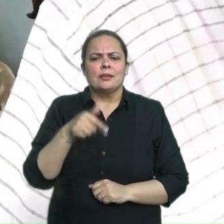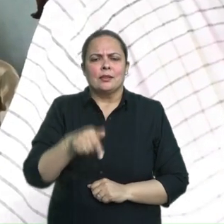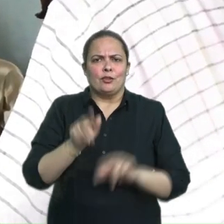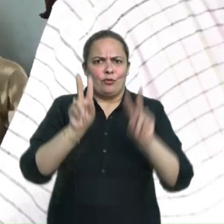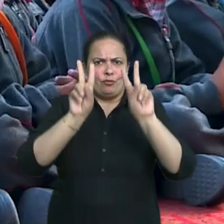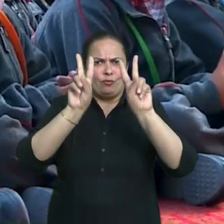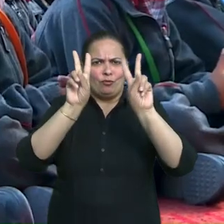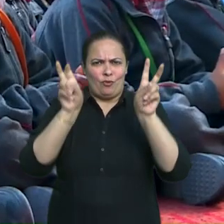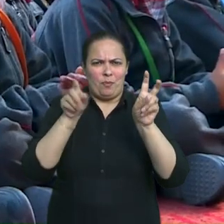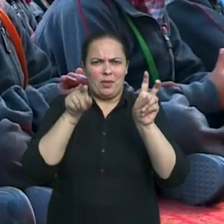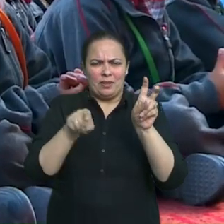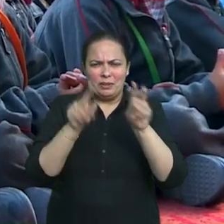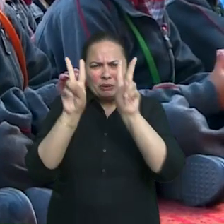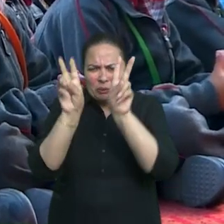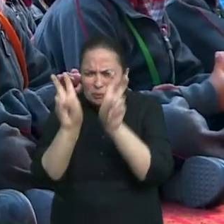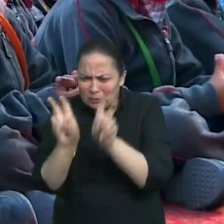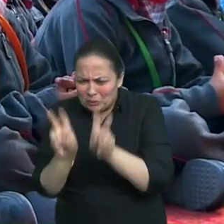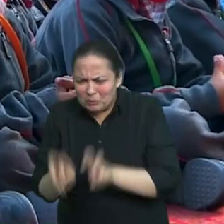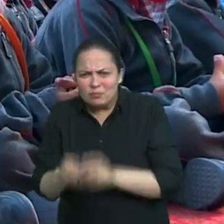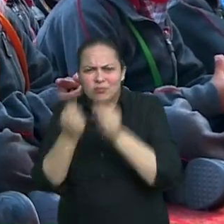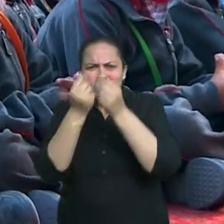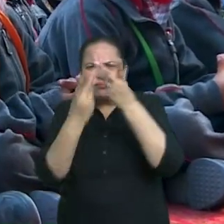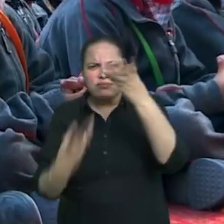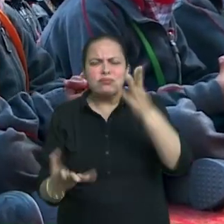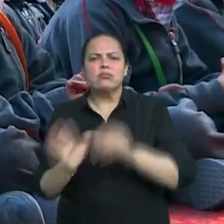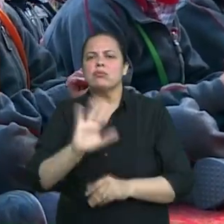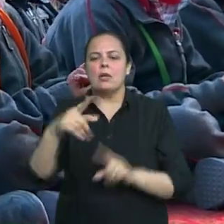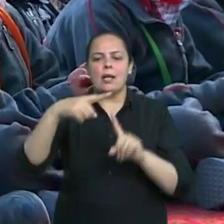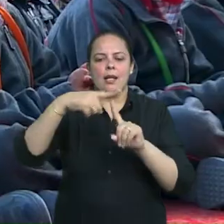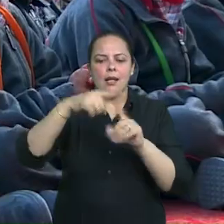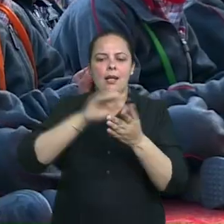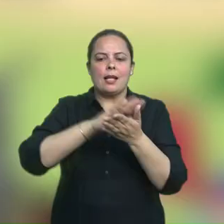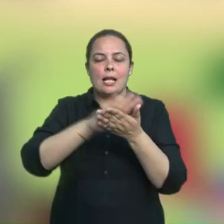देखने की वह समझने की सक्षमता पर पल दिया गया